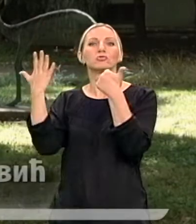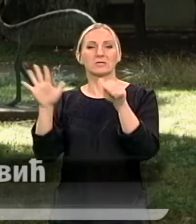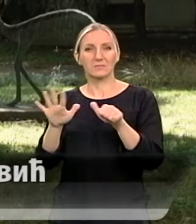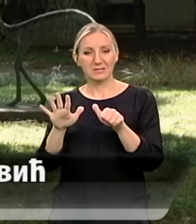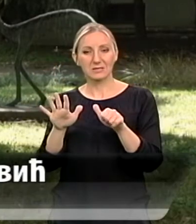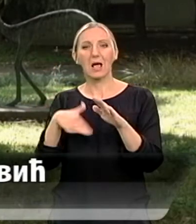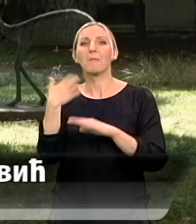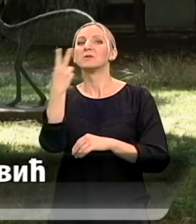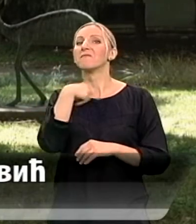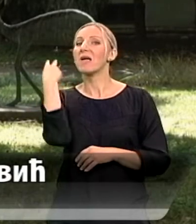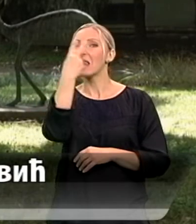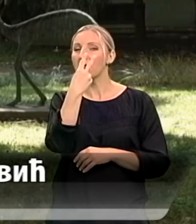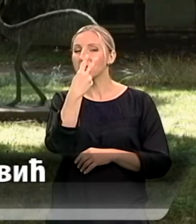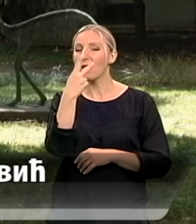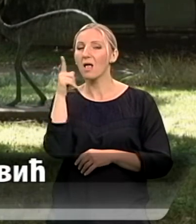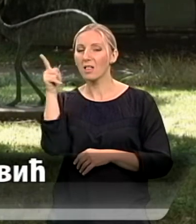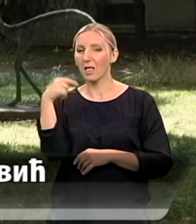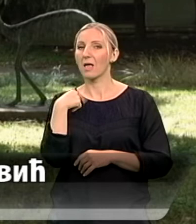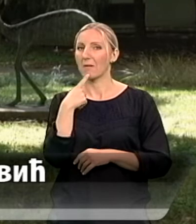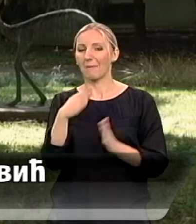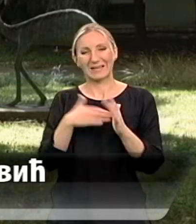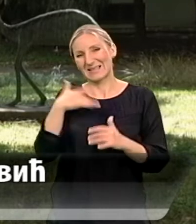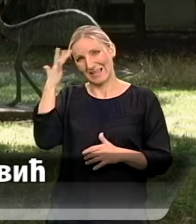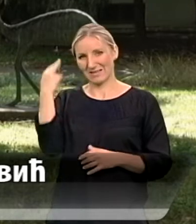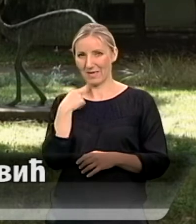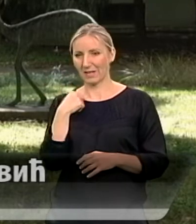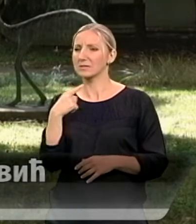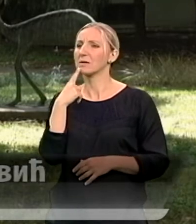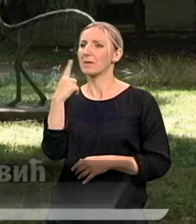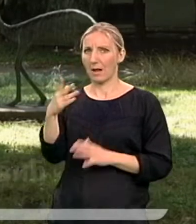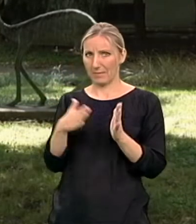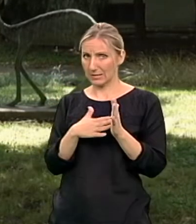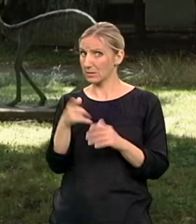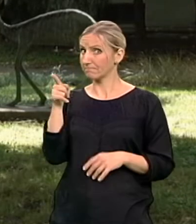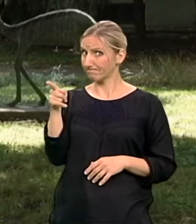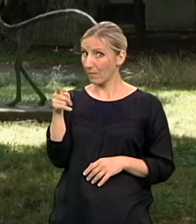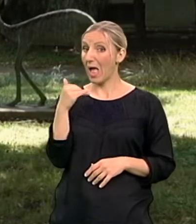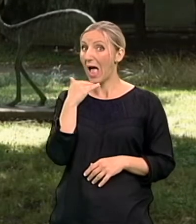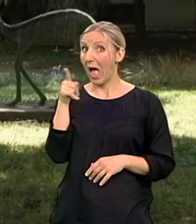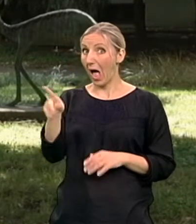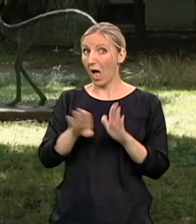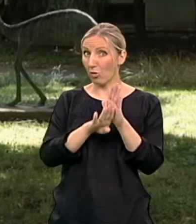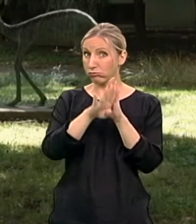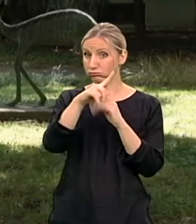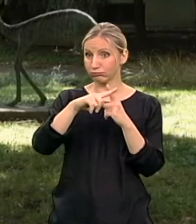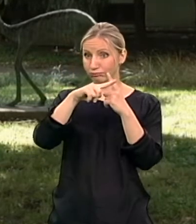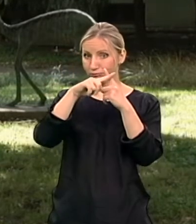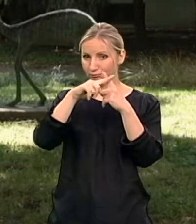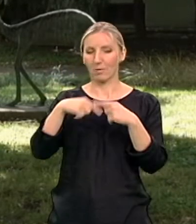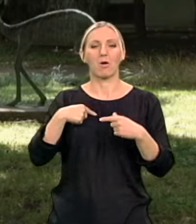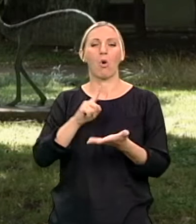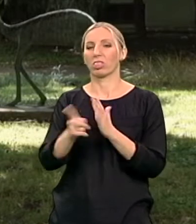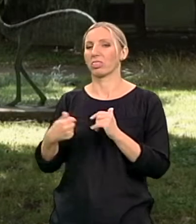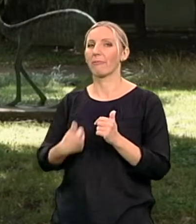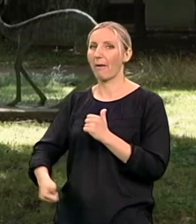rekla Milici, pošto ne znam engleski, rekla sam Milici sine čim počneš da napreduješ ja ću da se